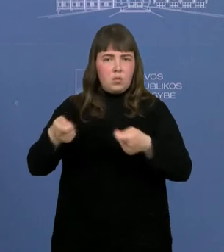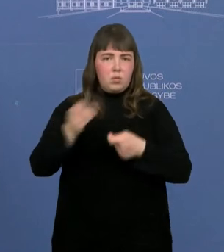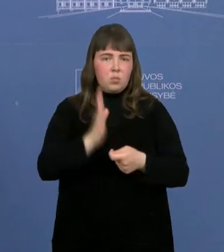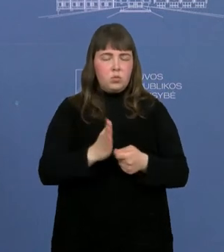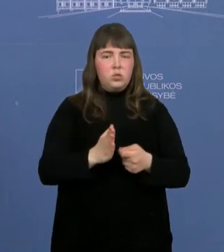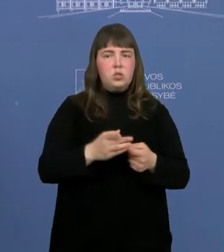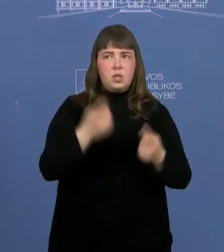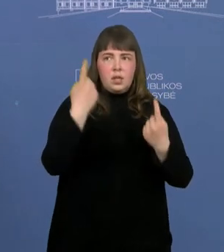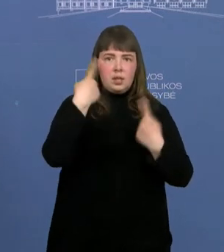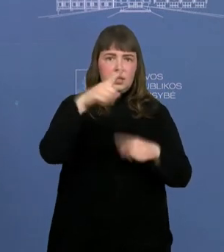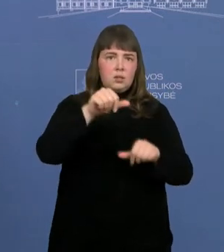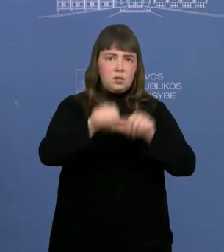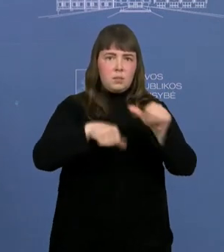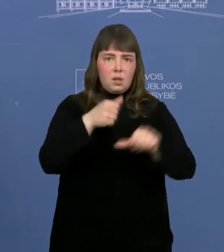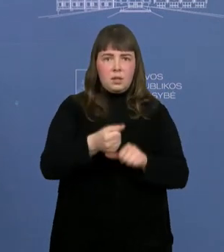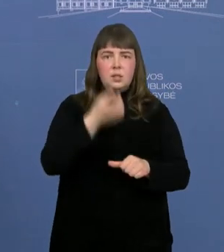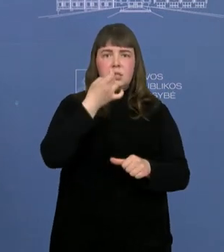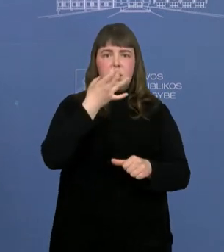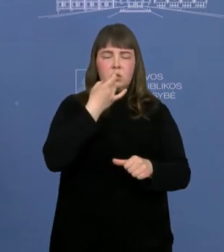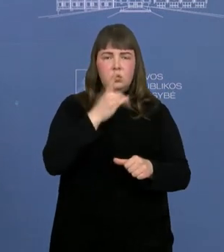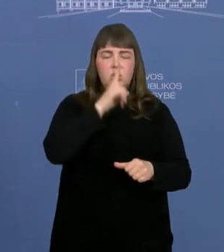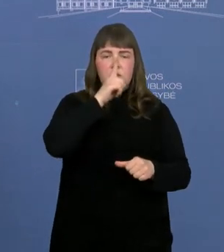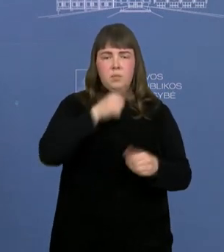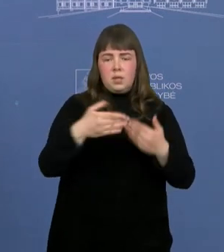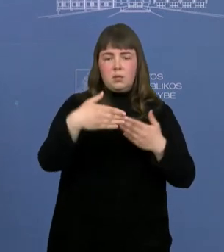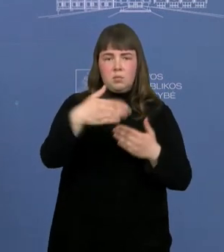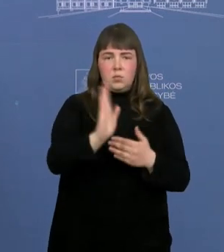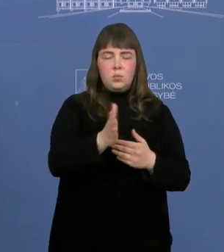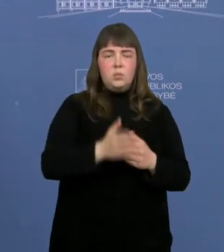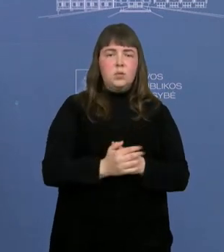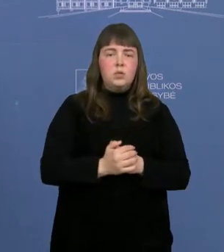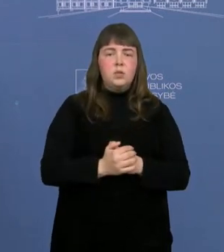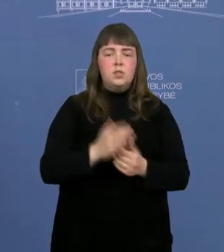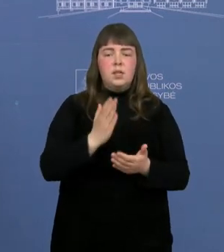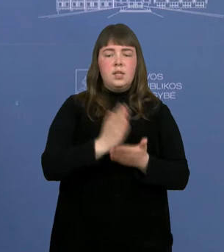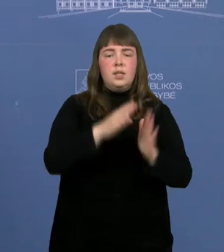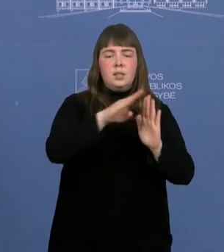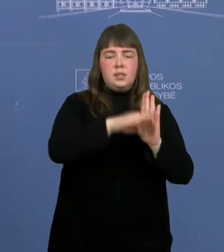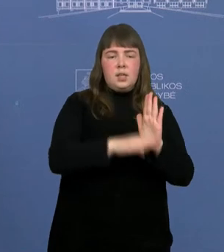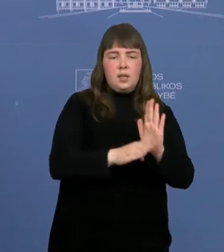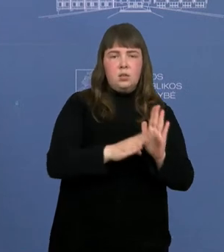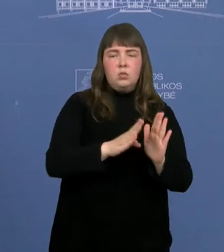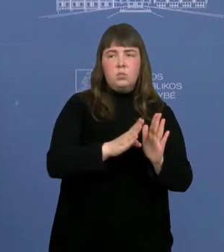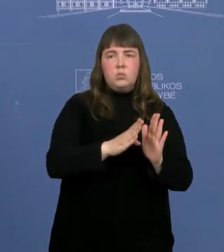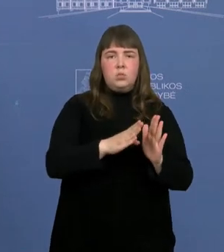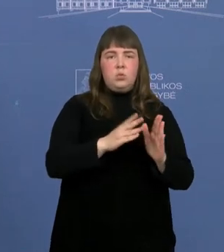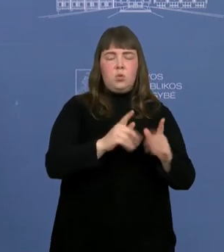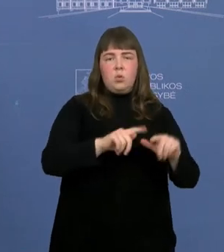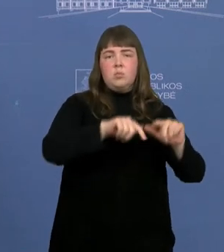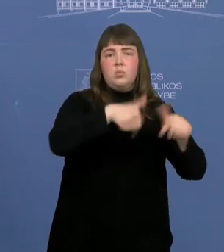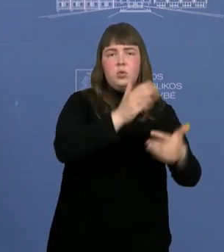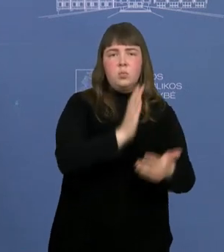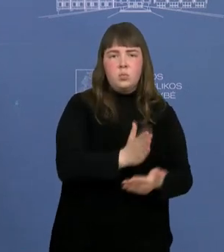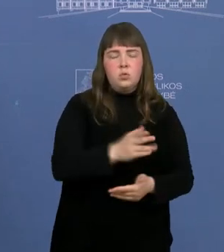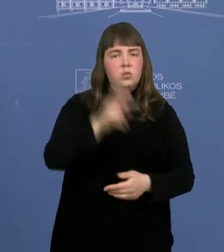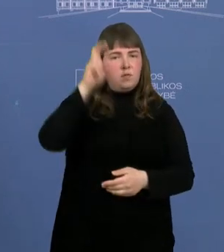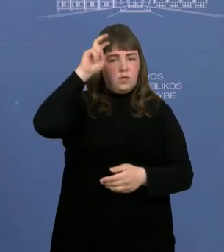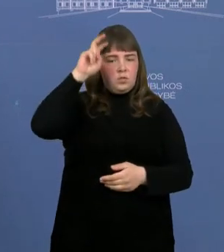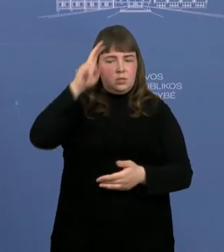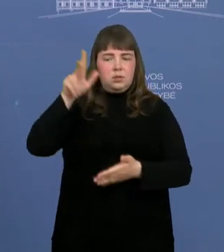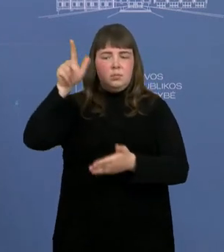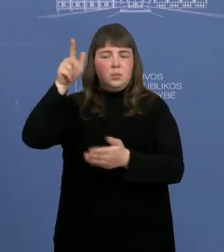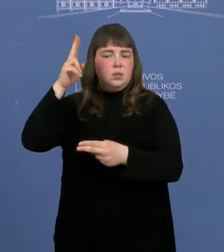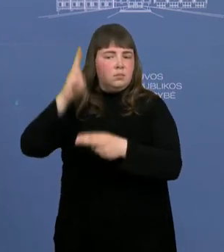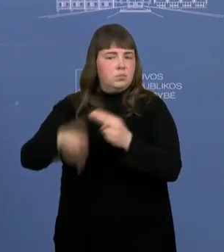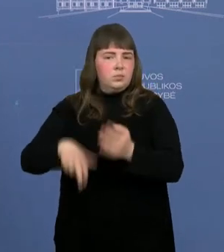diegužę ir jie bus įstatymų iš karto perduoti, nereikės atskirų vyriausybės nutarimų. Antrasis, toks